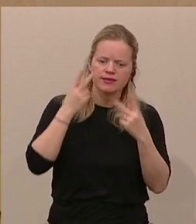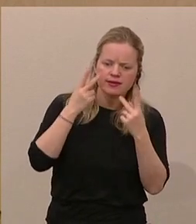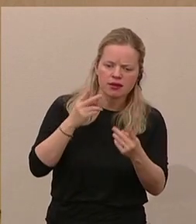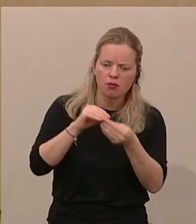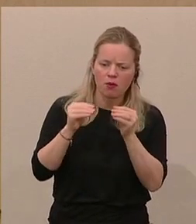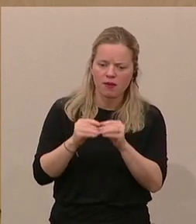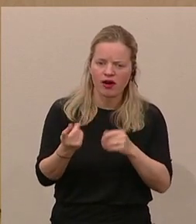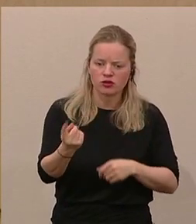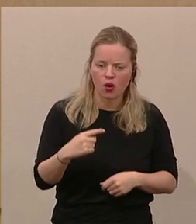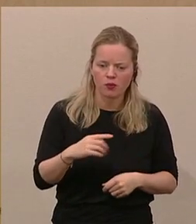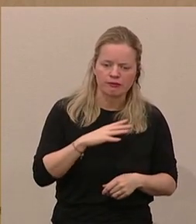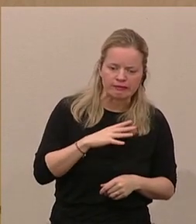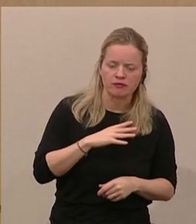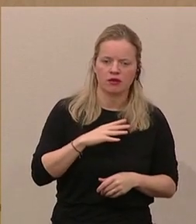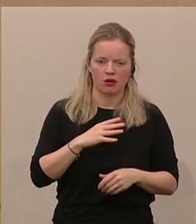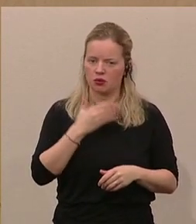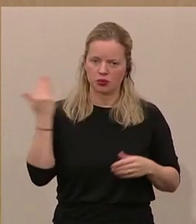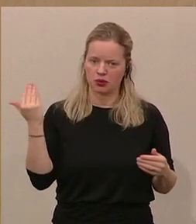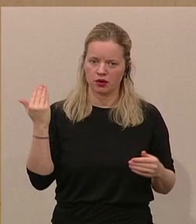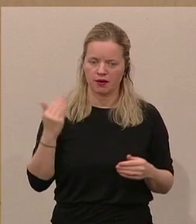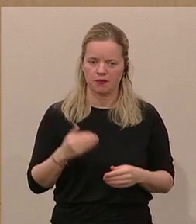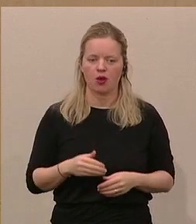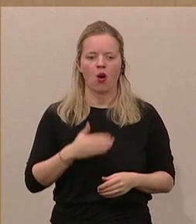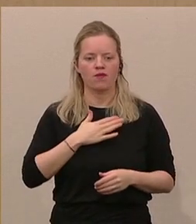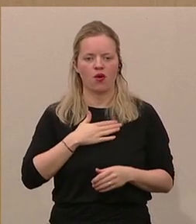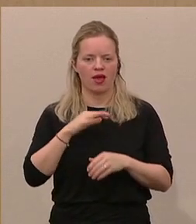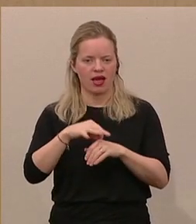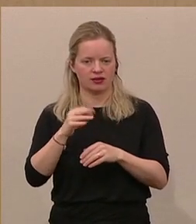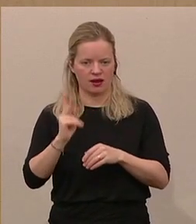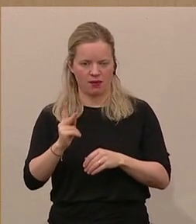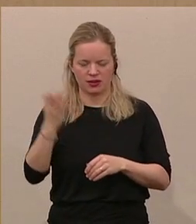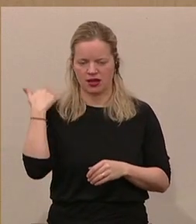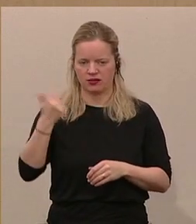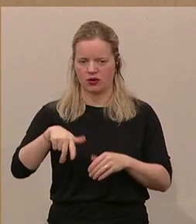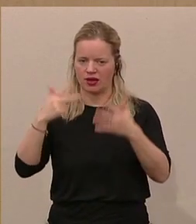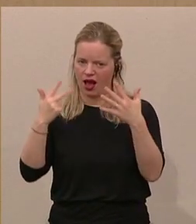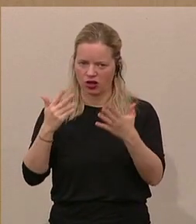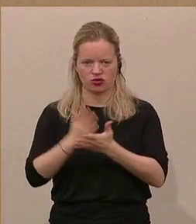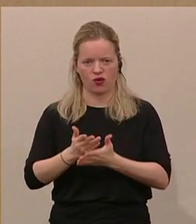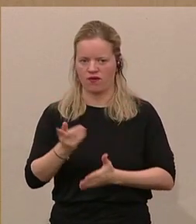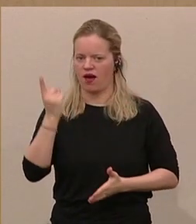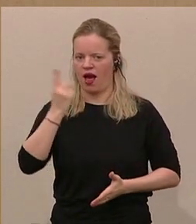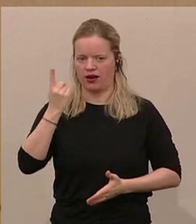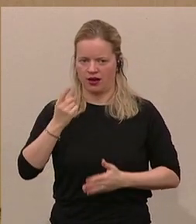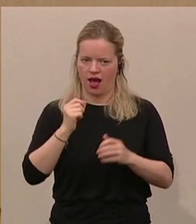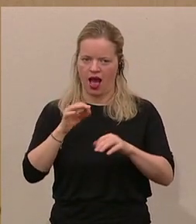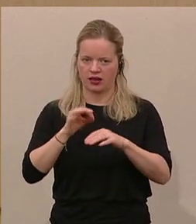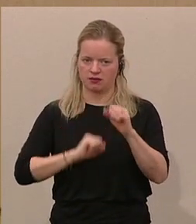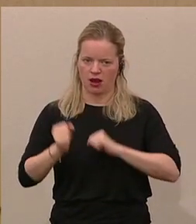Obwohl die Ärztekammer seit 2008 vor einem Ärztemangel gewarnt hat?